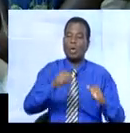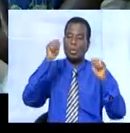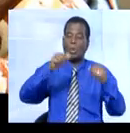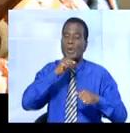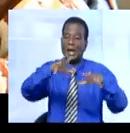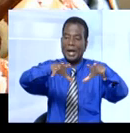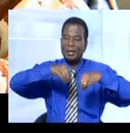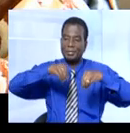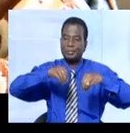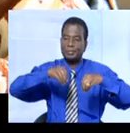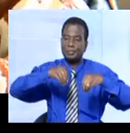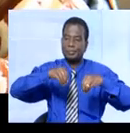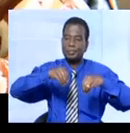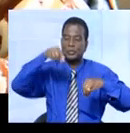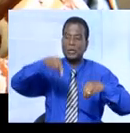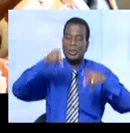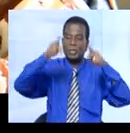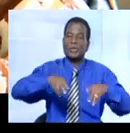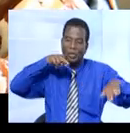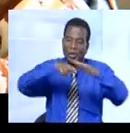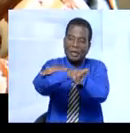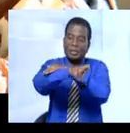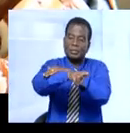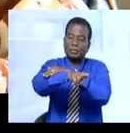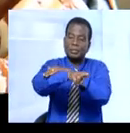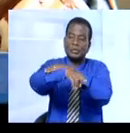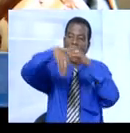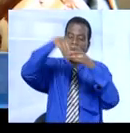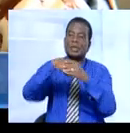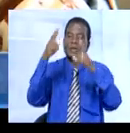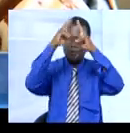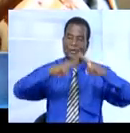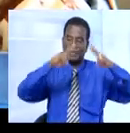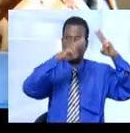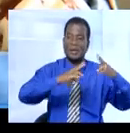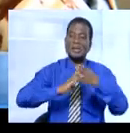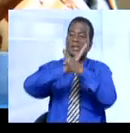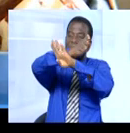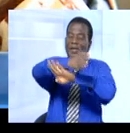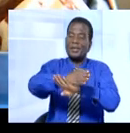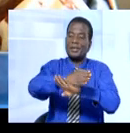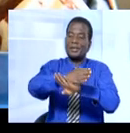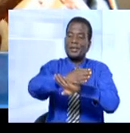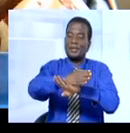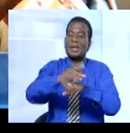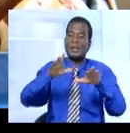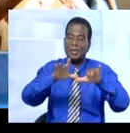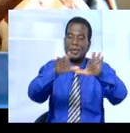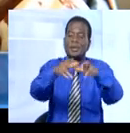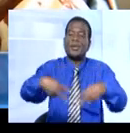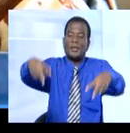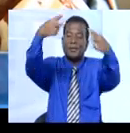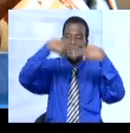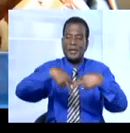accepter que des gens rentrent dans les villages, traversent les plantations, viennent